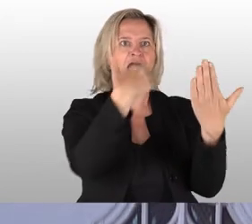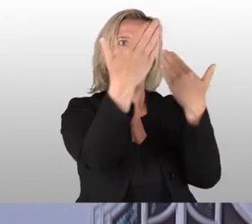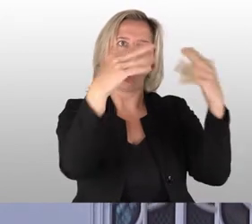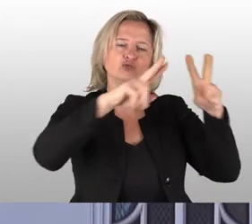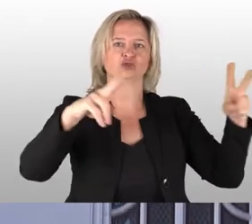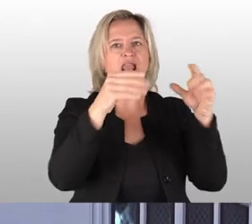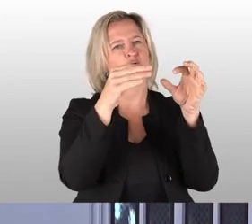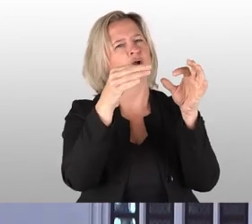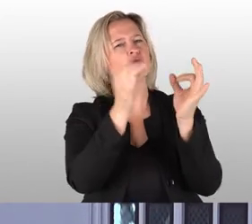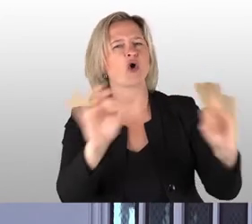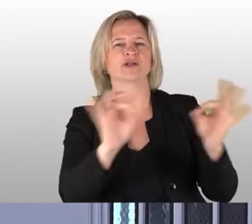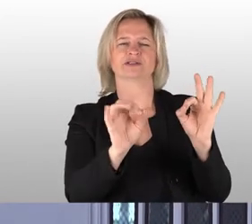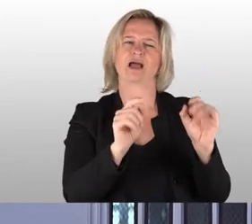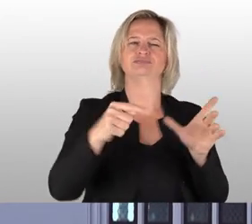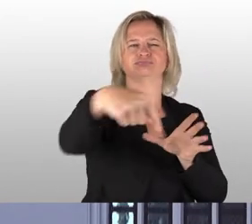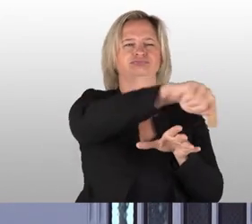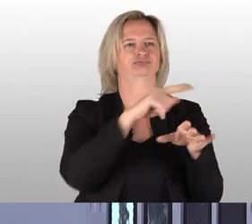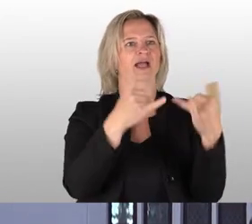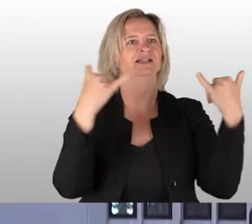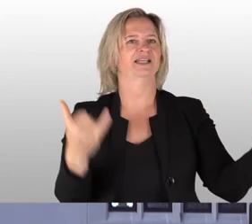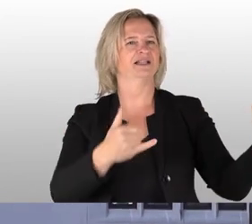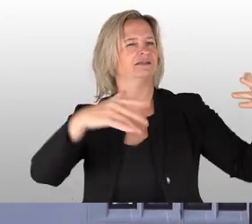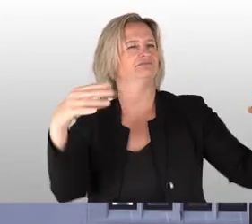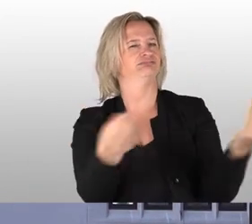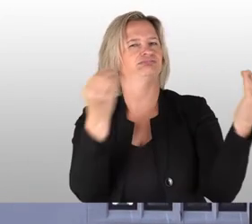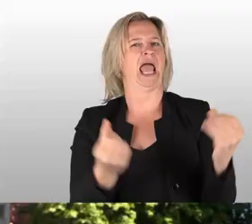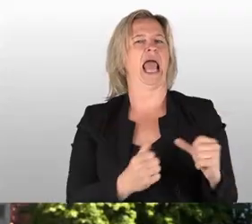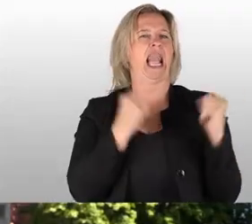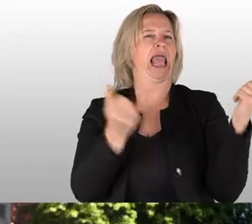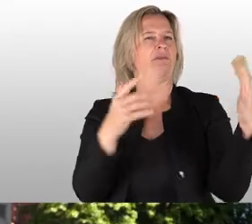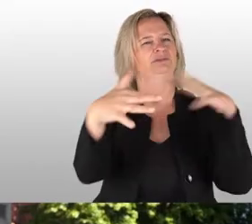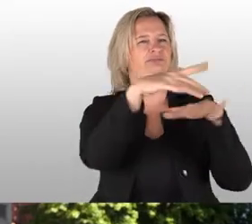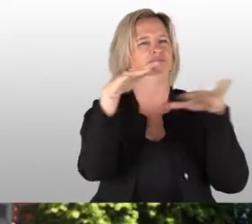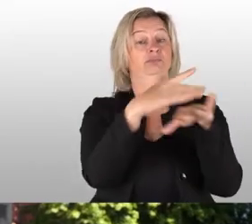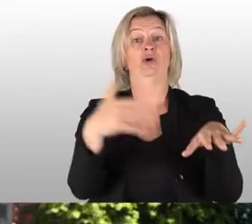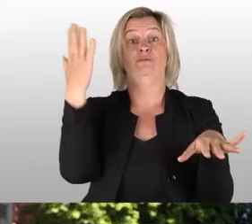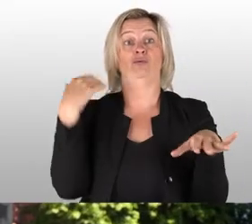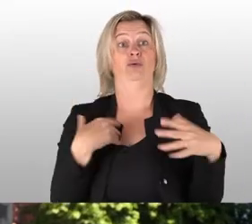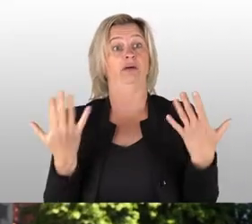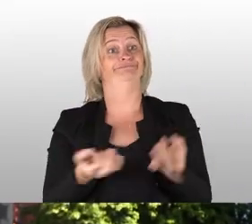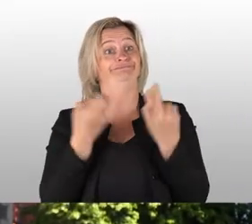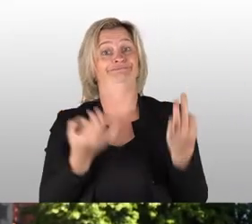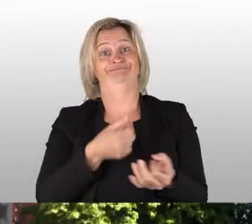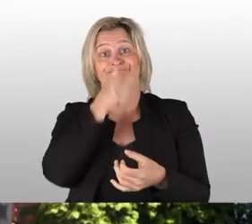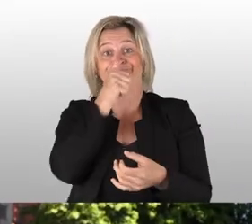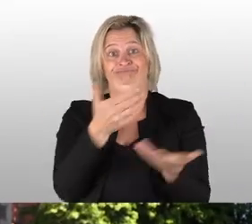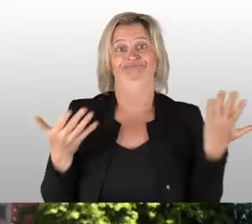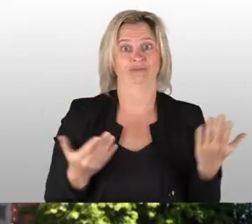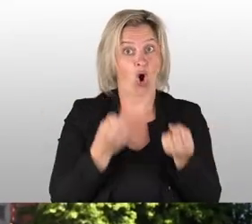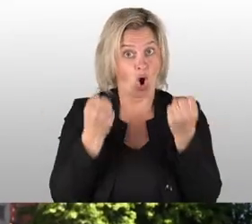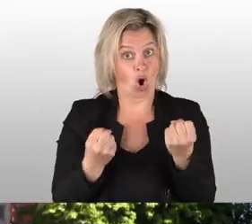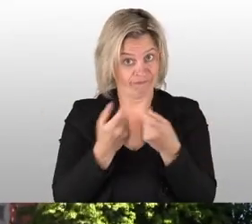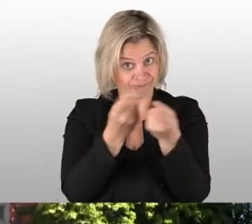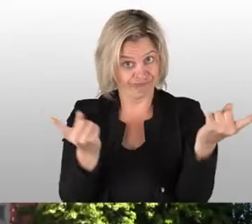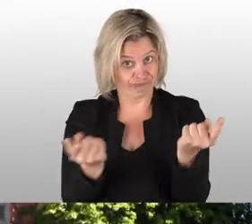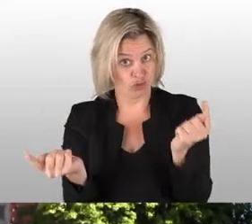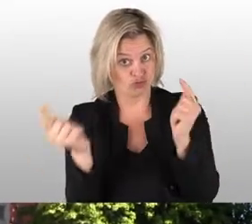Konzerte. Es ist flapsig ausgedrückt jetzt da drin mehr Leben in der Bude als zu früheren Zeiten. Und ich hoffe, dass sie dann bald dabei